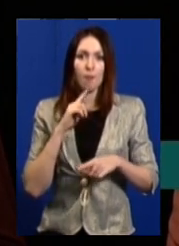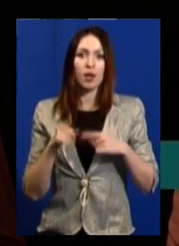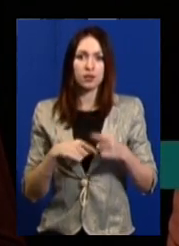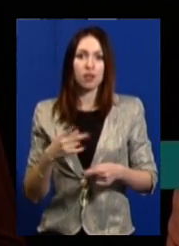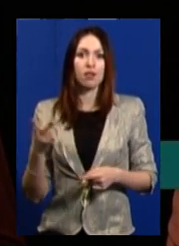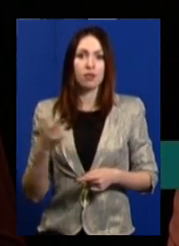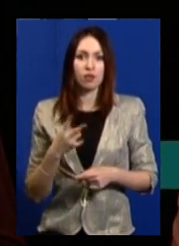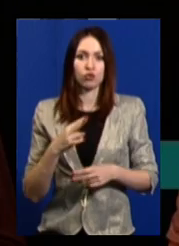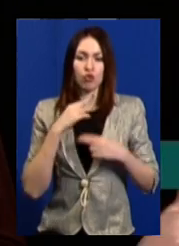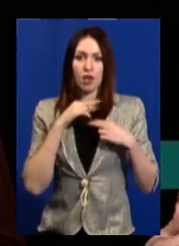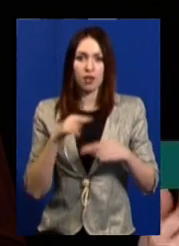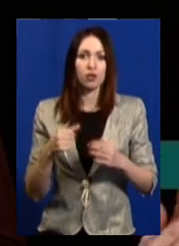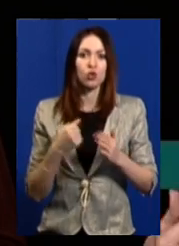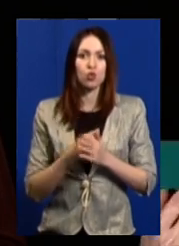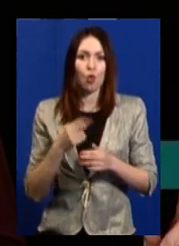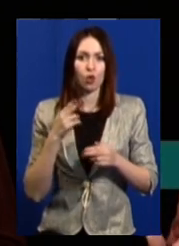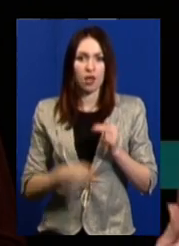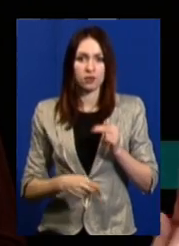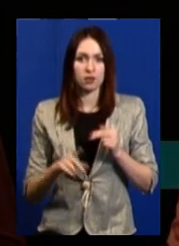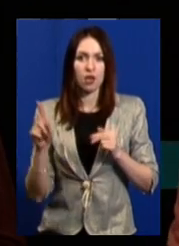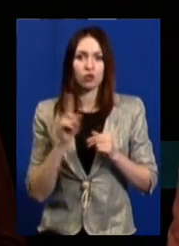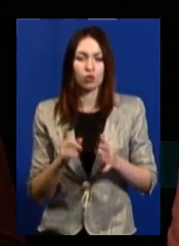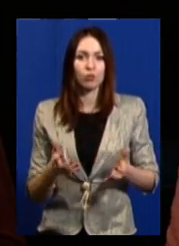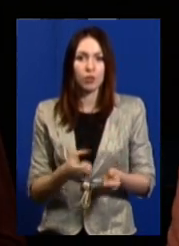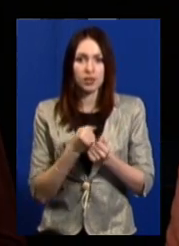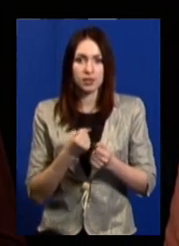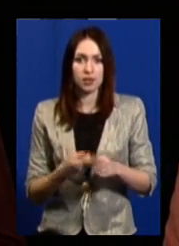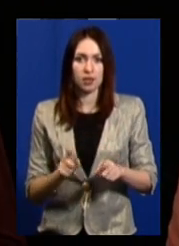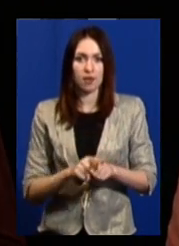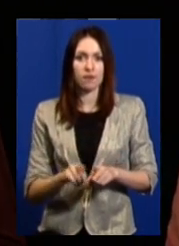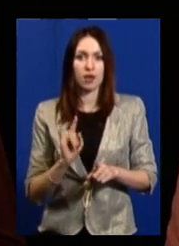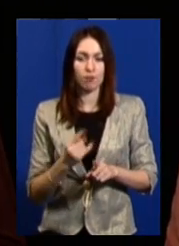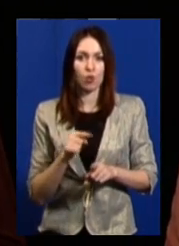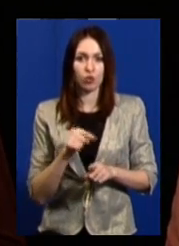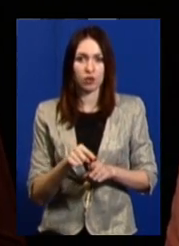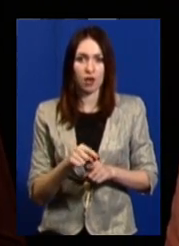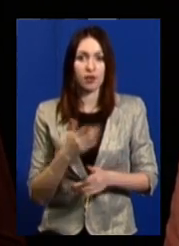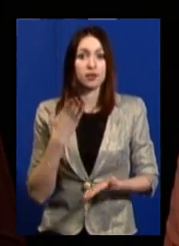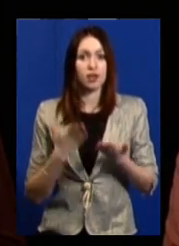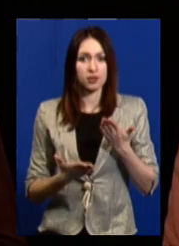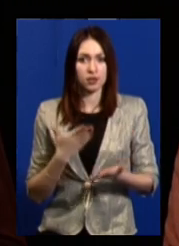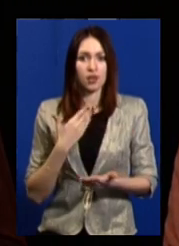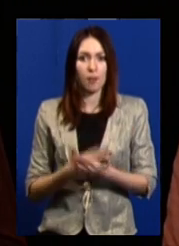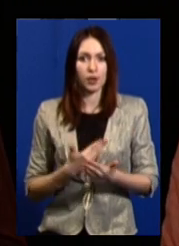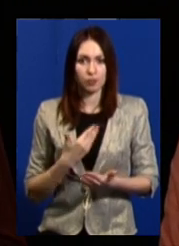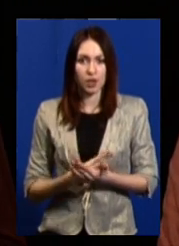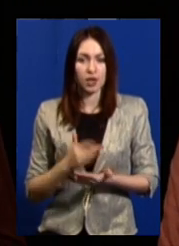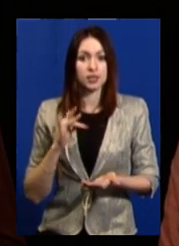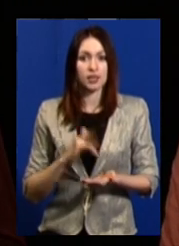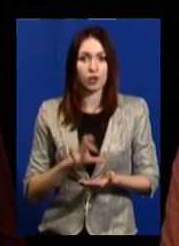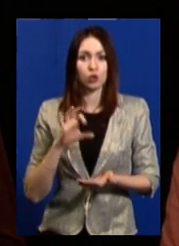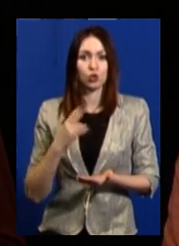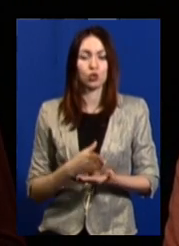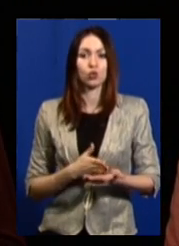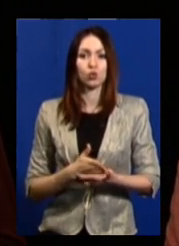повинні реагувати до кінця, щоб спасти, врятувати цю дитину. Якщо, наприклад, Центр соціальних